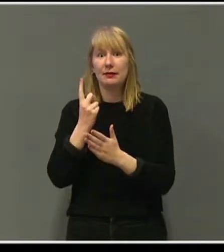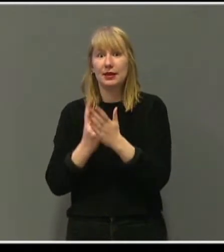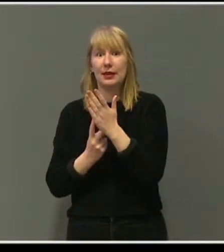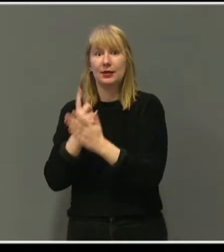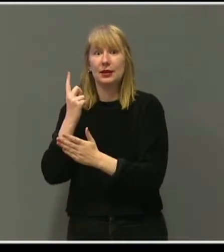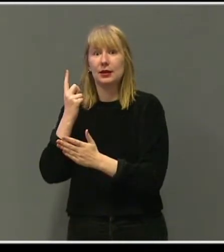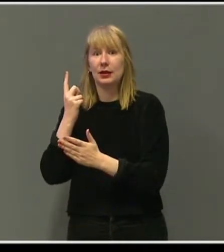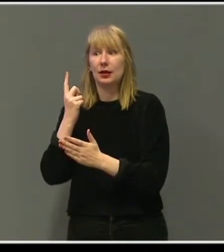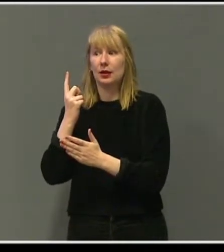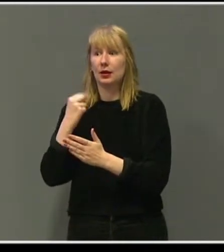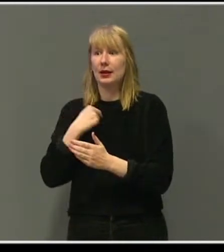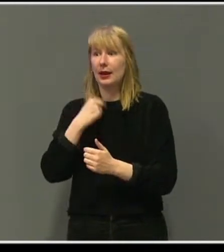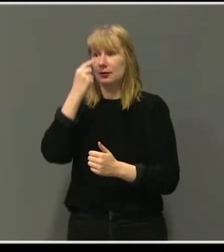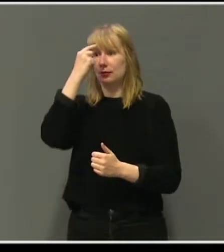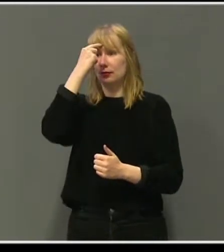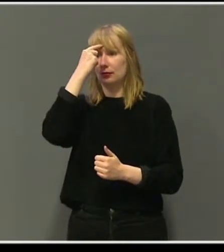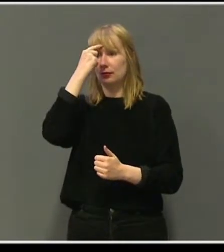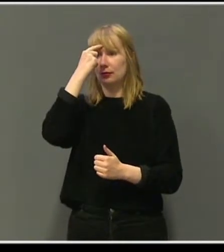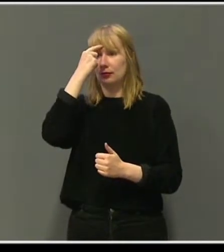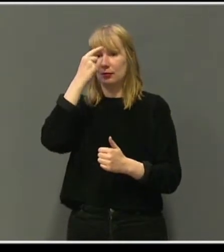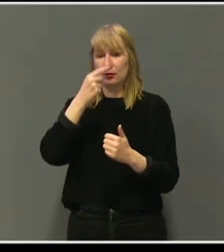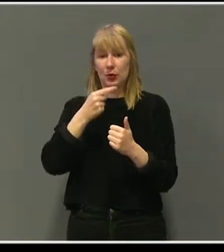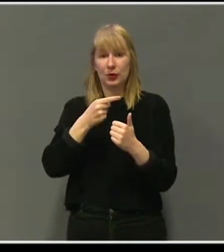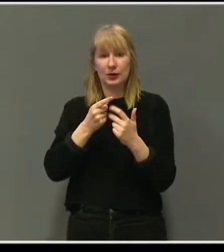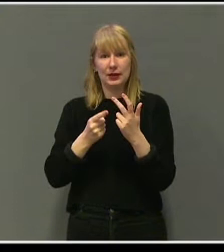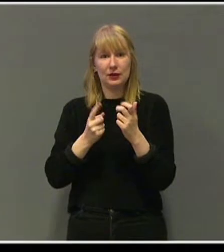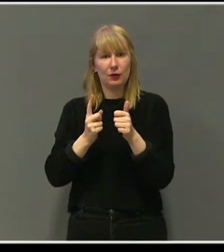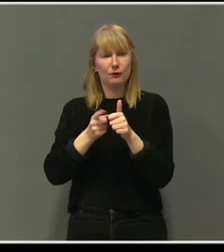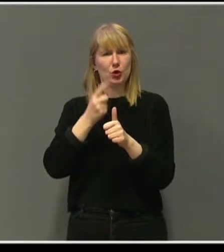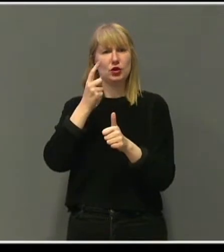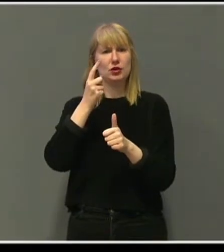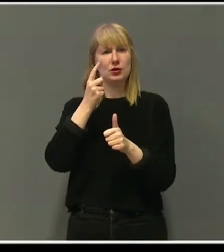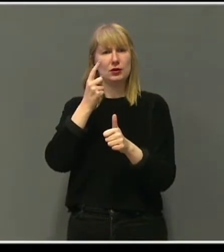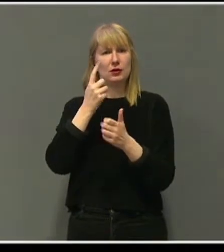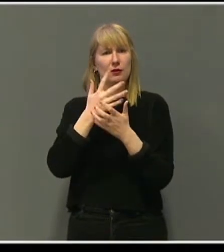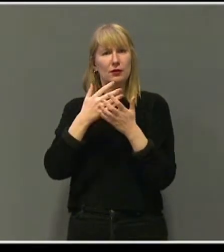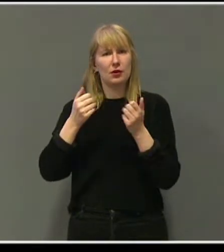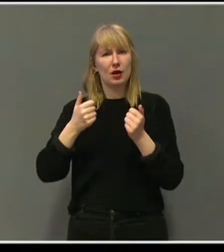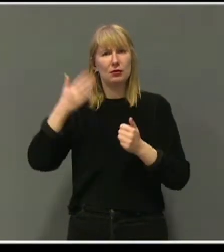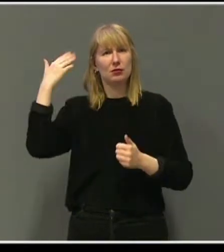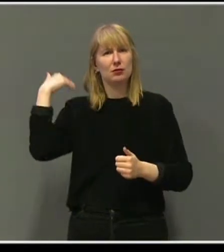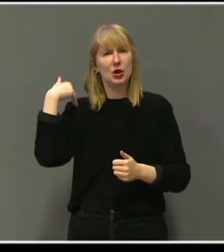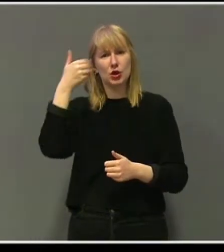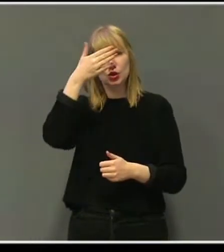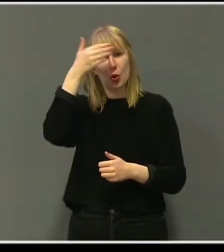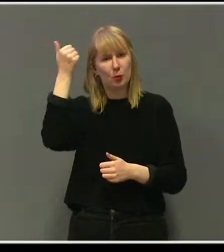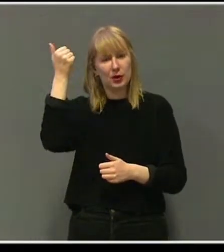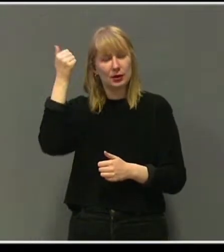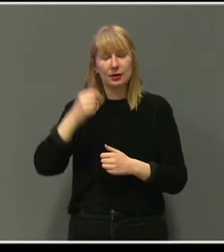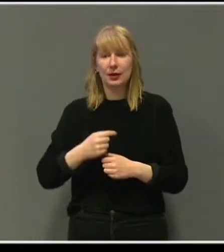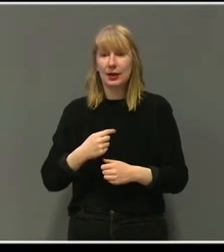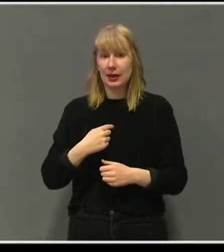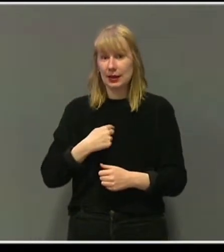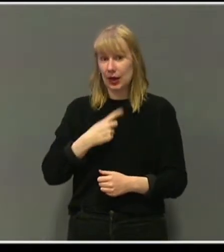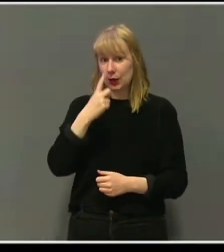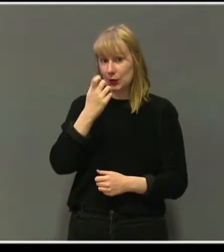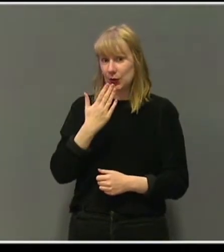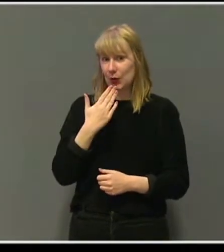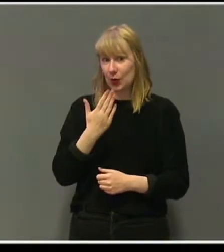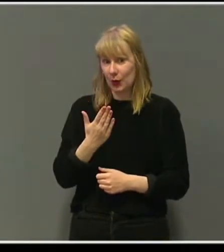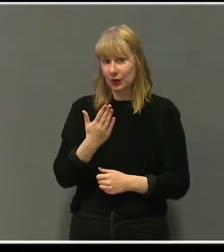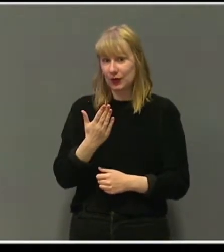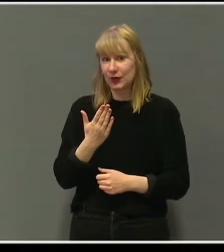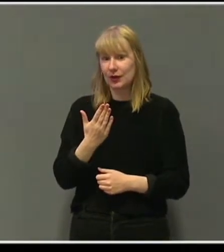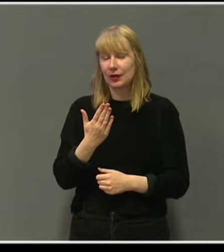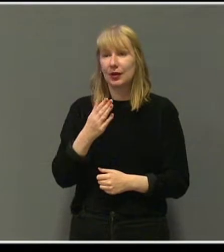jeg tenker på først og fremst og husker fra denne sommeren. Det jeg husker var at det var en av